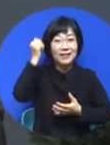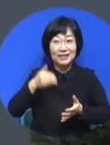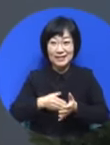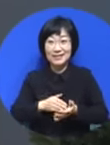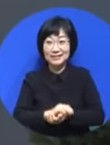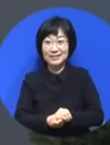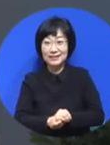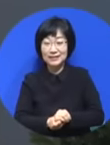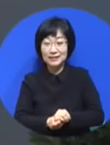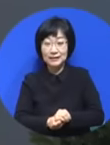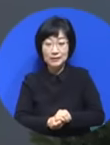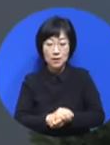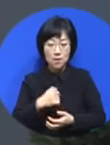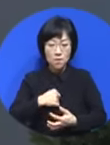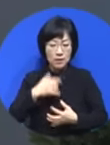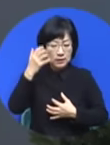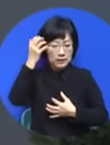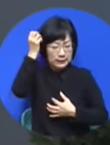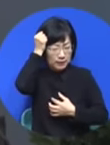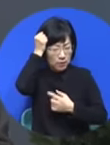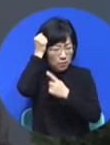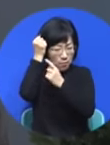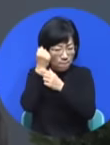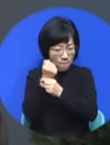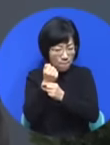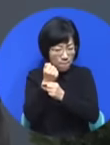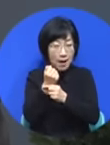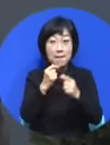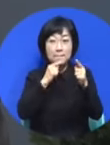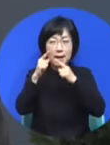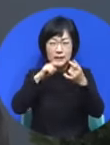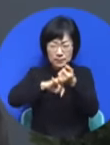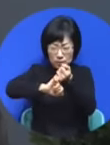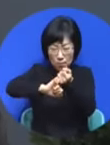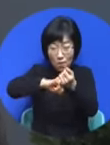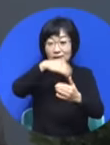간직된 그 말씀은 반드시 성취될 것입니다.